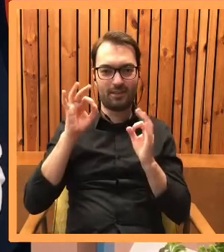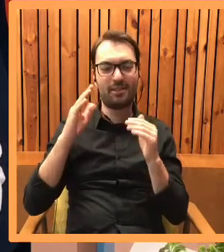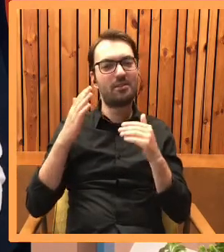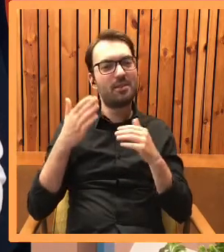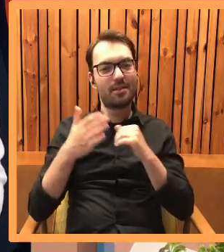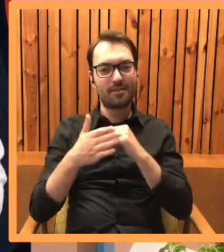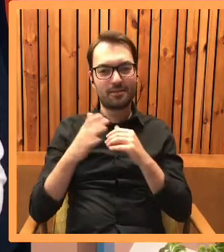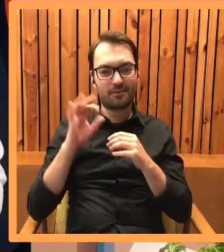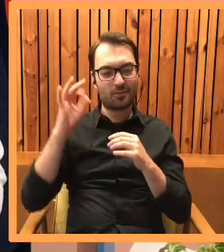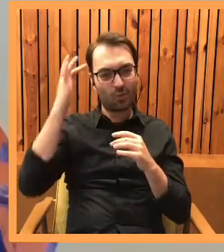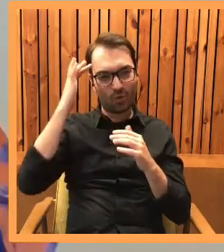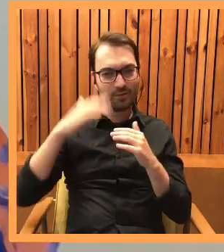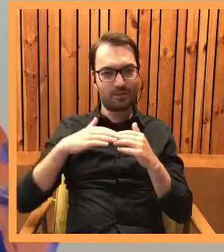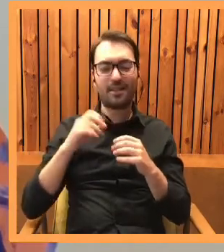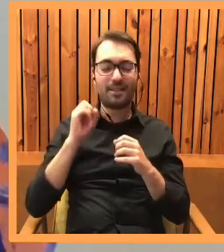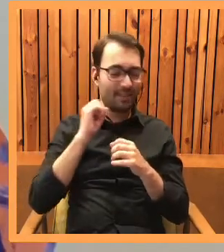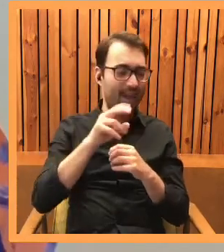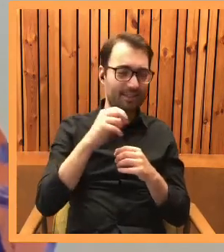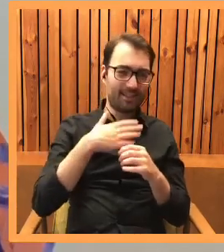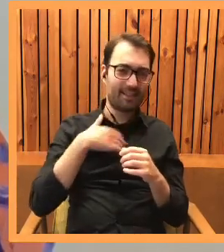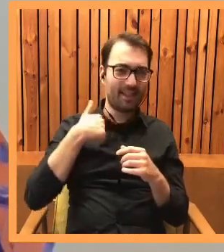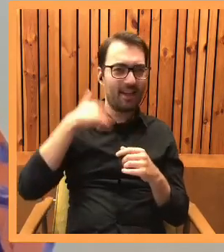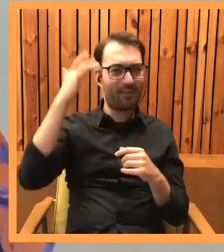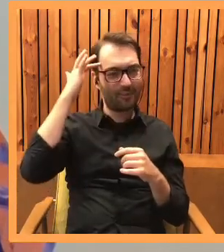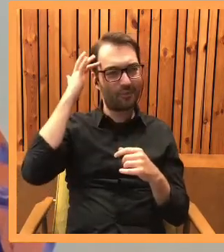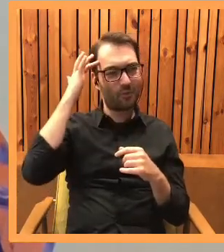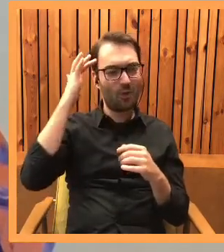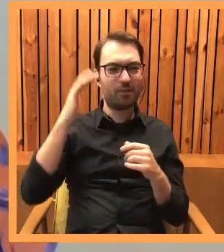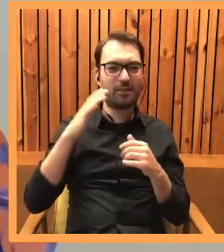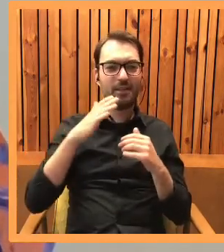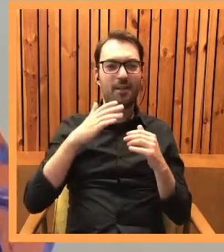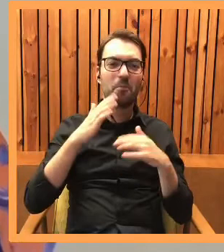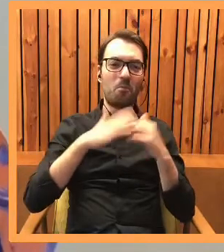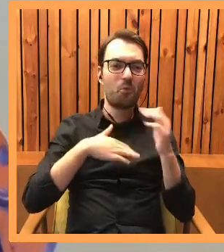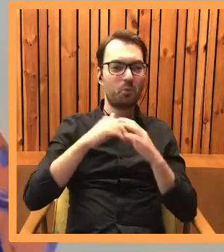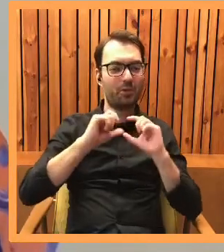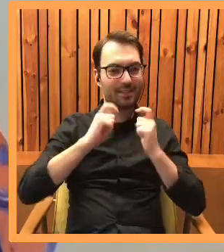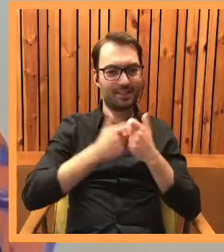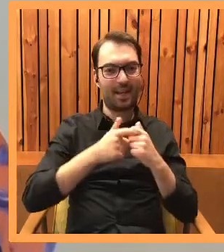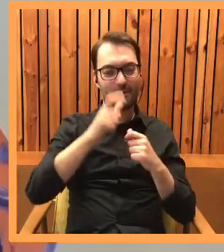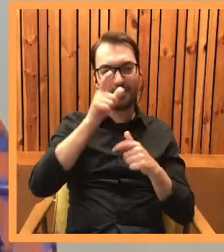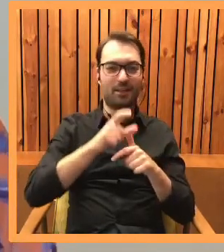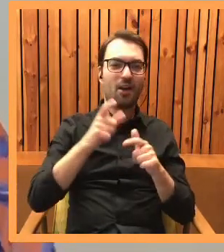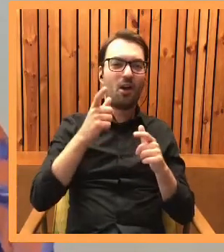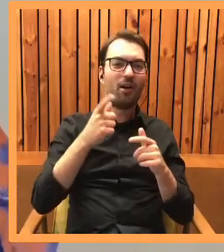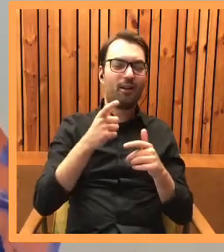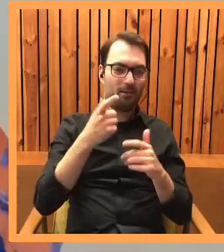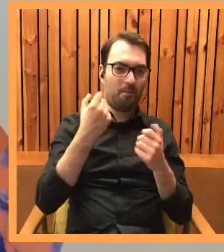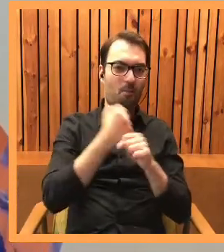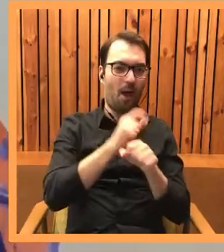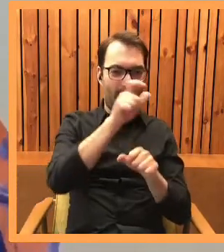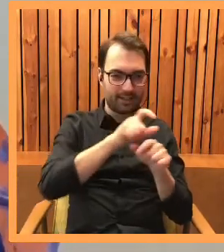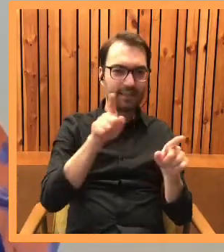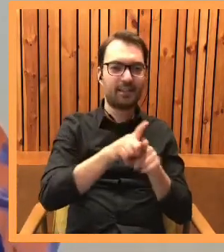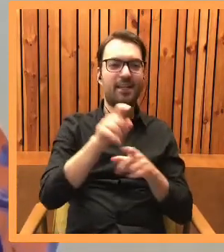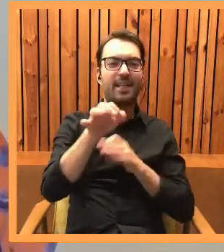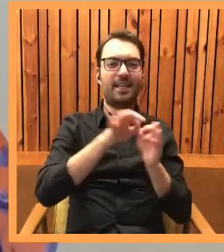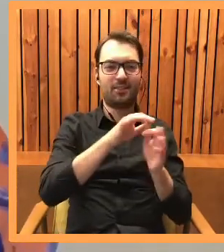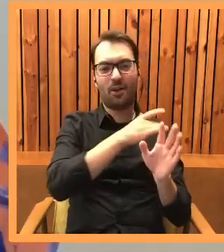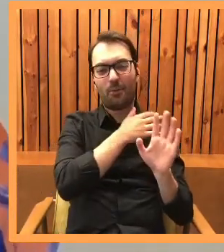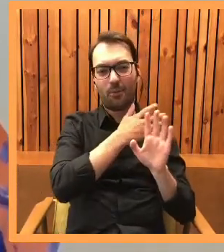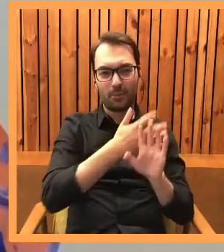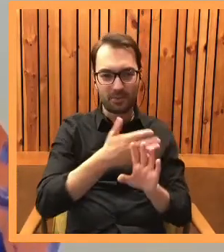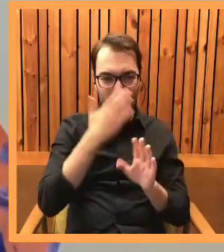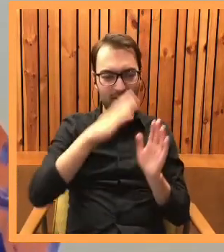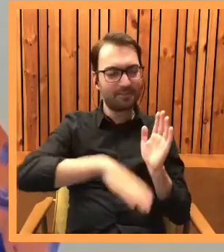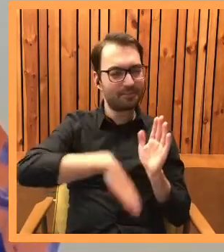osobowość. Tak, tak. Ja sobie tworzę ten rysopis, tą przeszłość do większości postaci, do tych istotnych postaci.